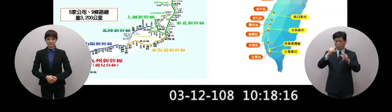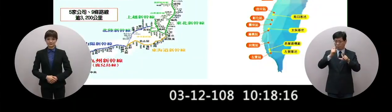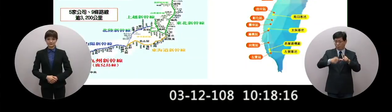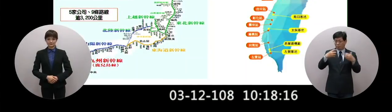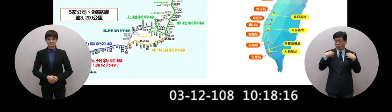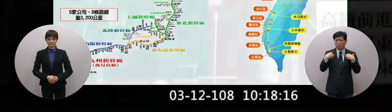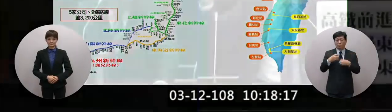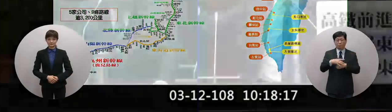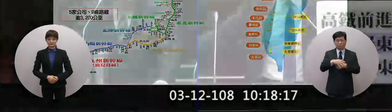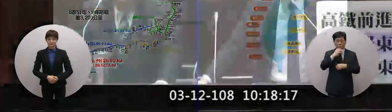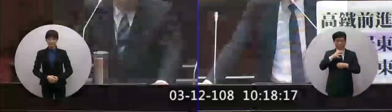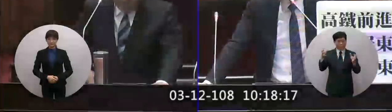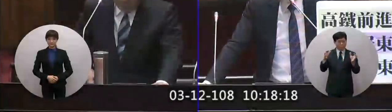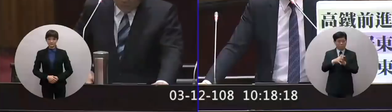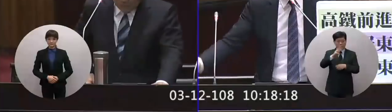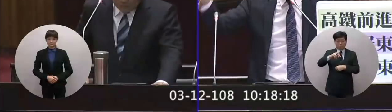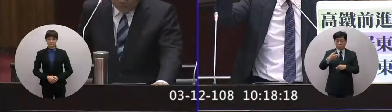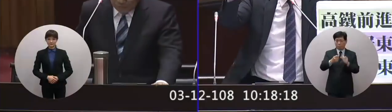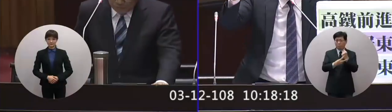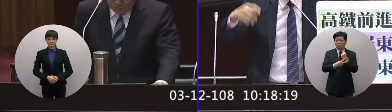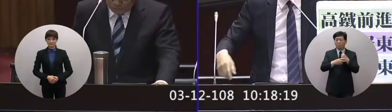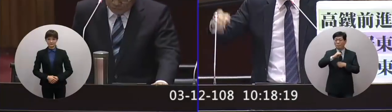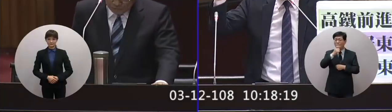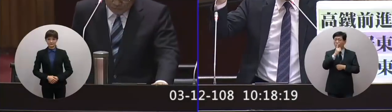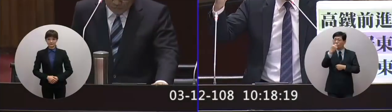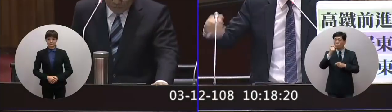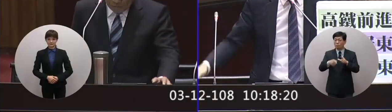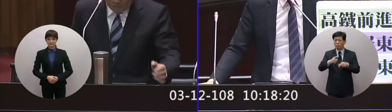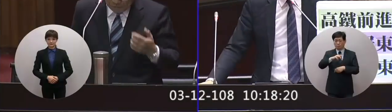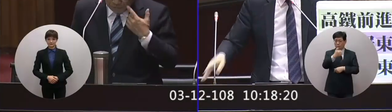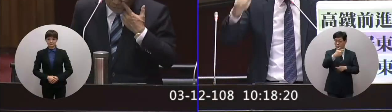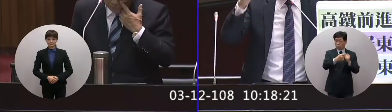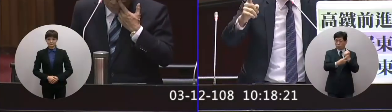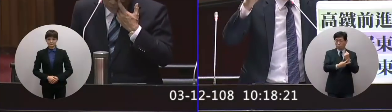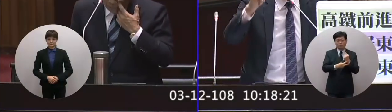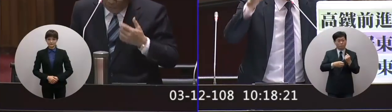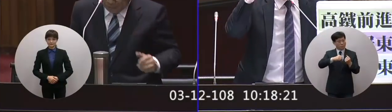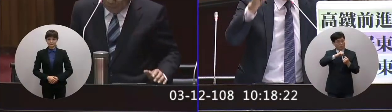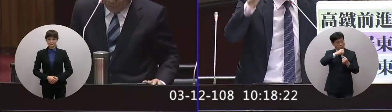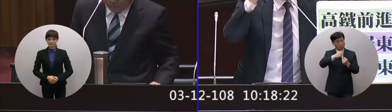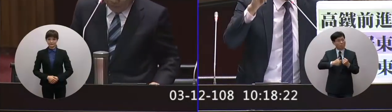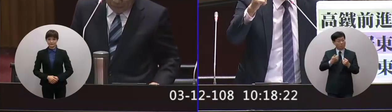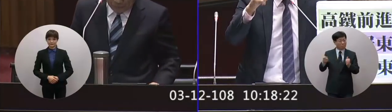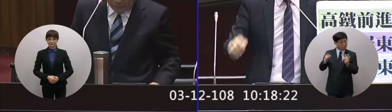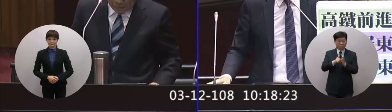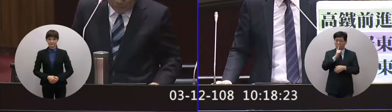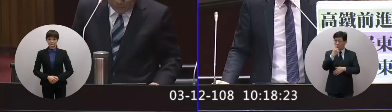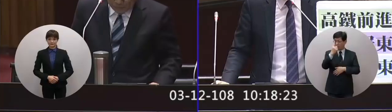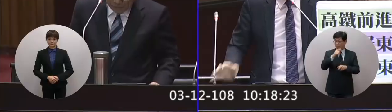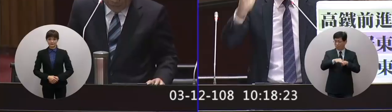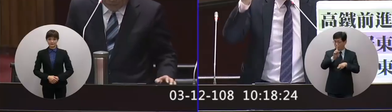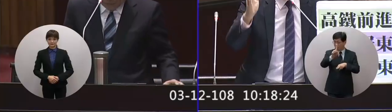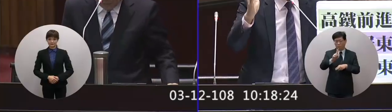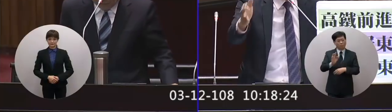在營運營運的長度三千兩百公里目前台灣只有一家高鐵只有三百五十公里台灣不會永遠只有一條高